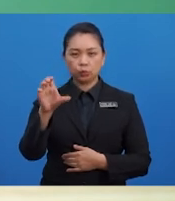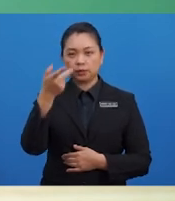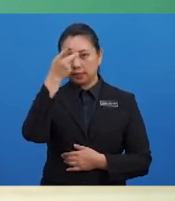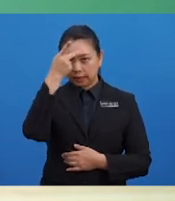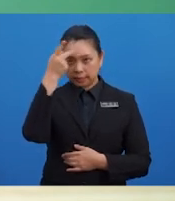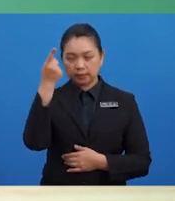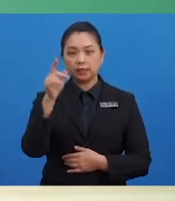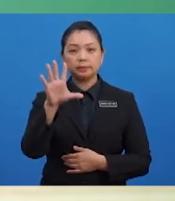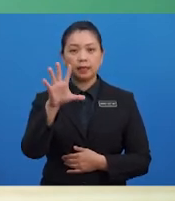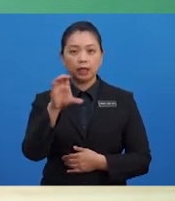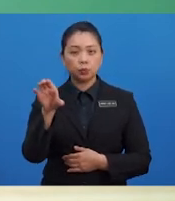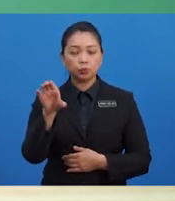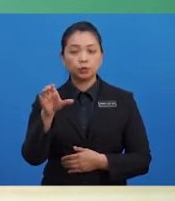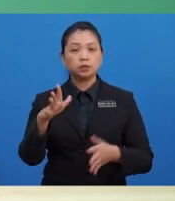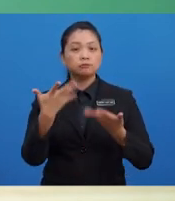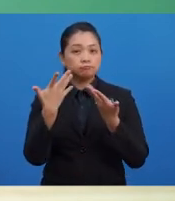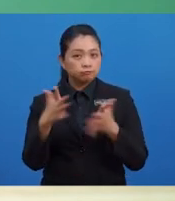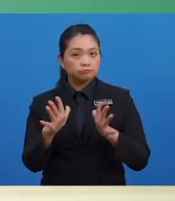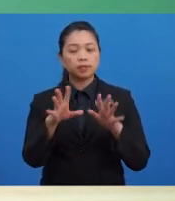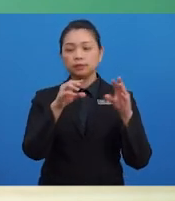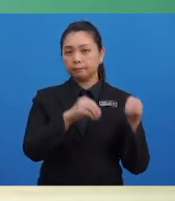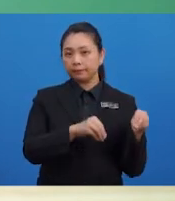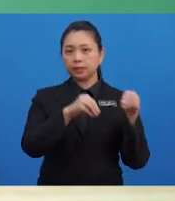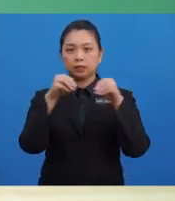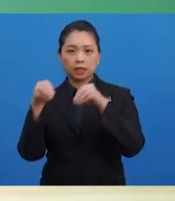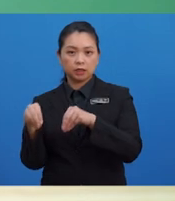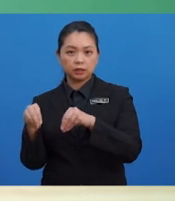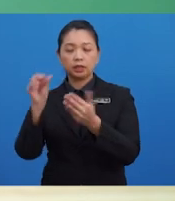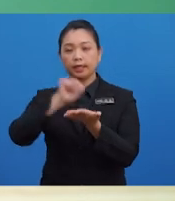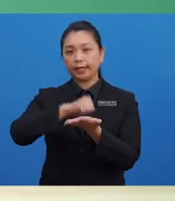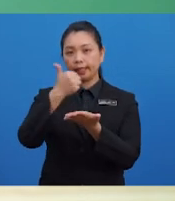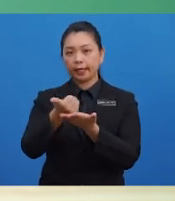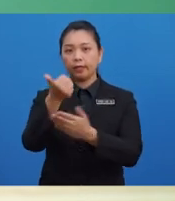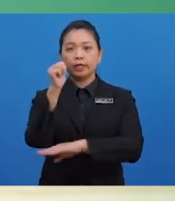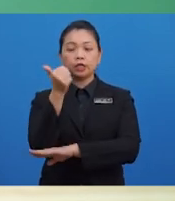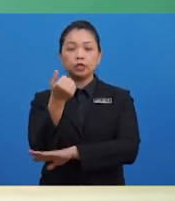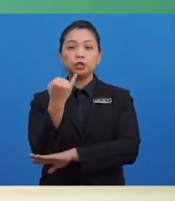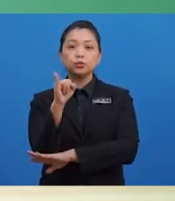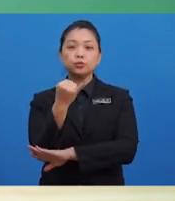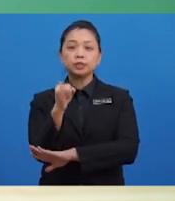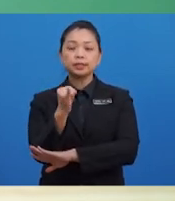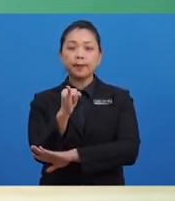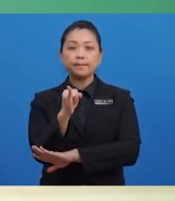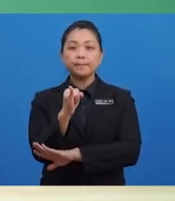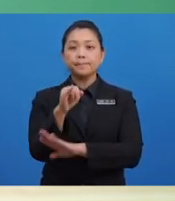RM500 telah dipindahkan ke akaun insurans perabaya.